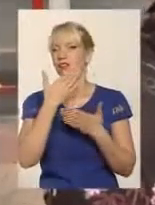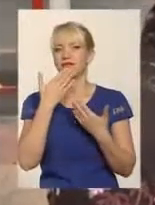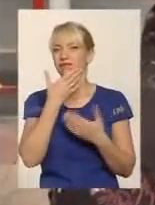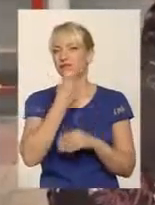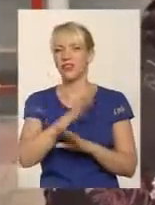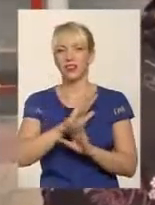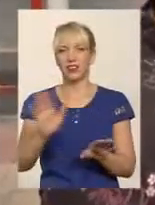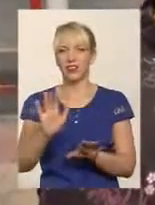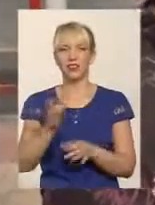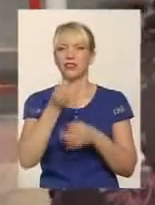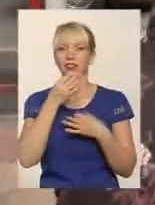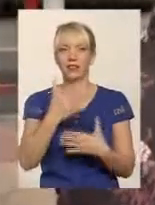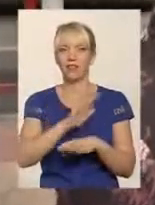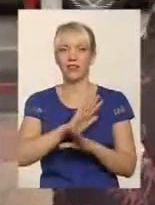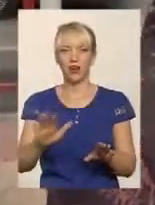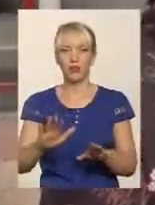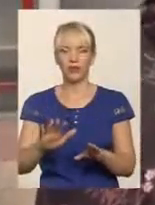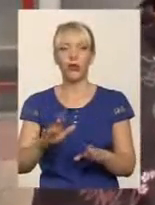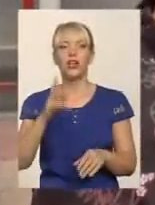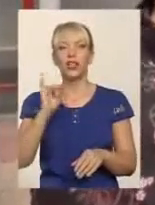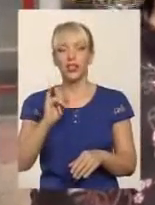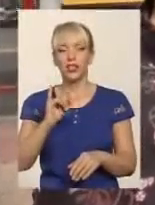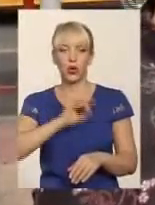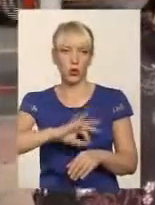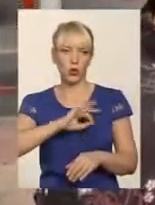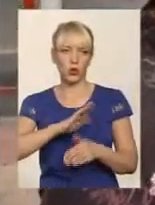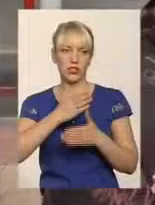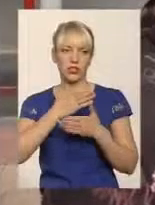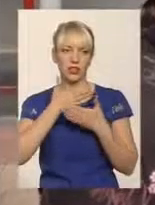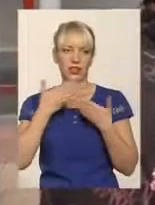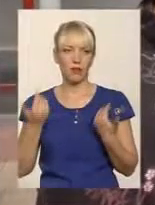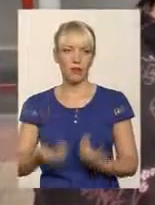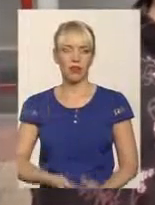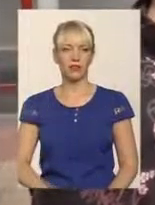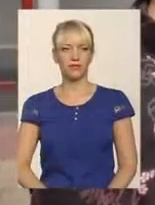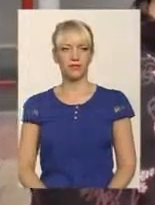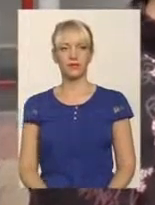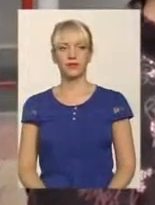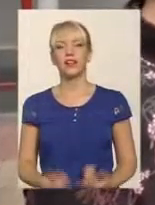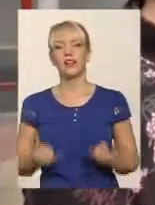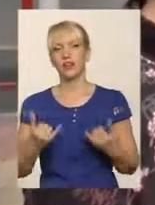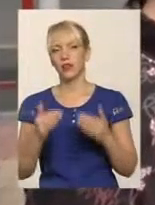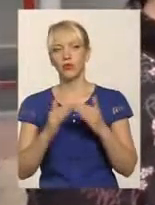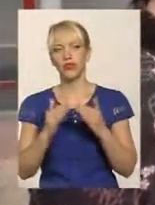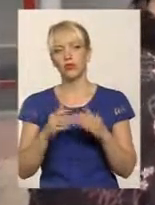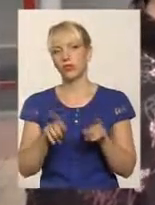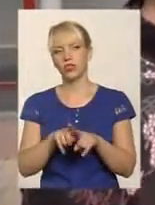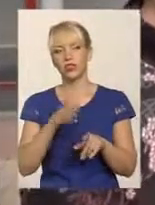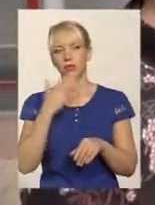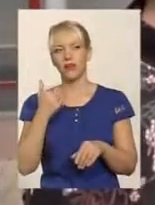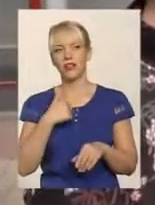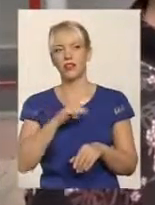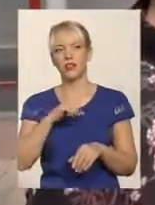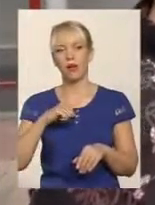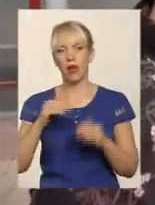зовнішнього привабливого будинок. І користі для будинку теж немає. Я просто сама